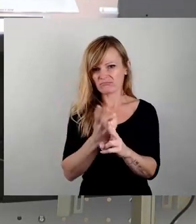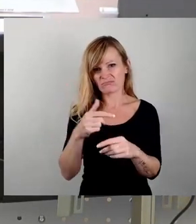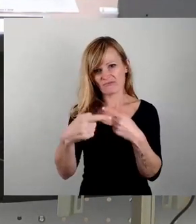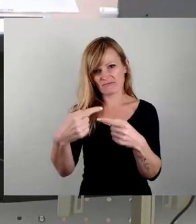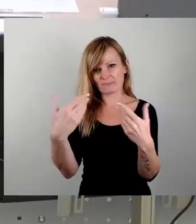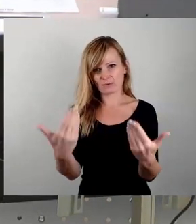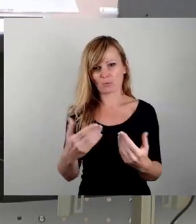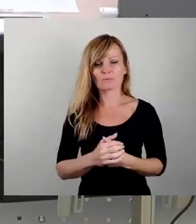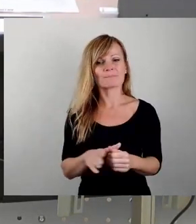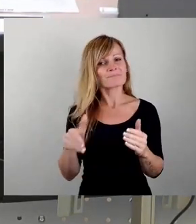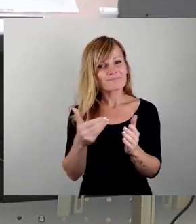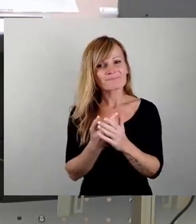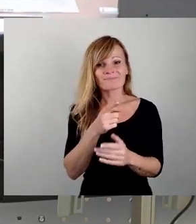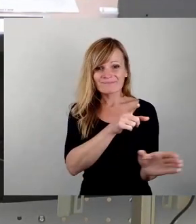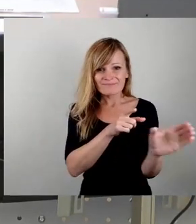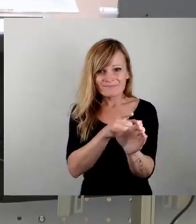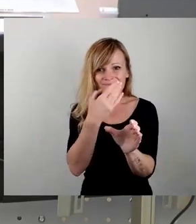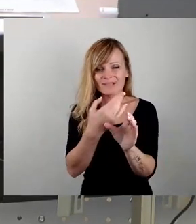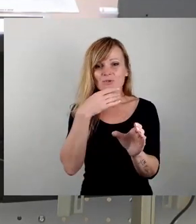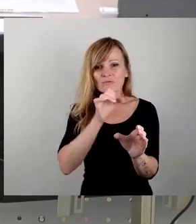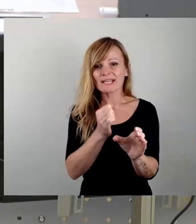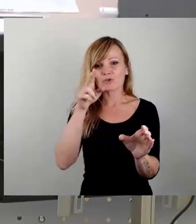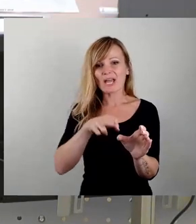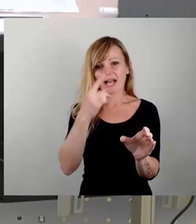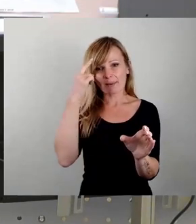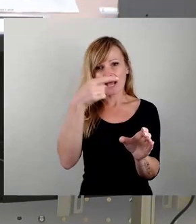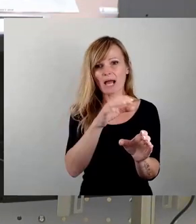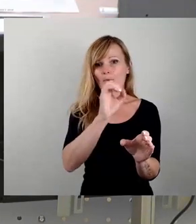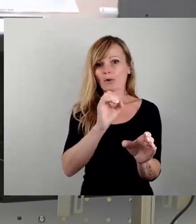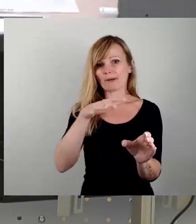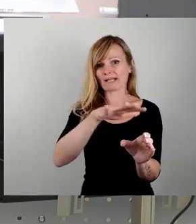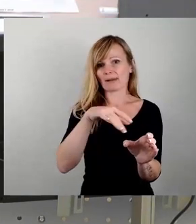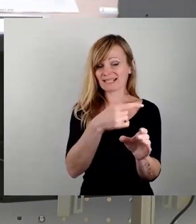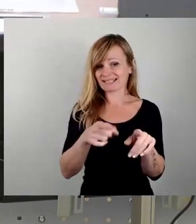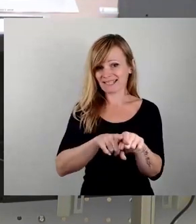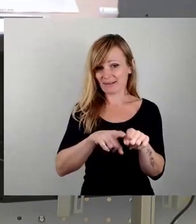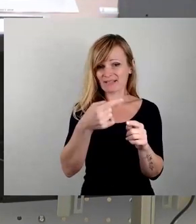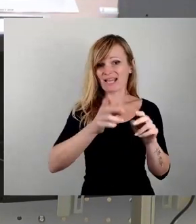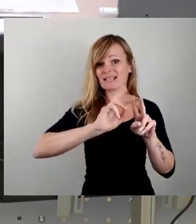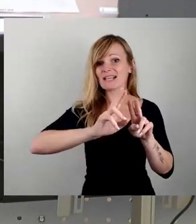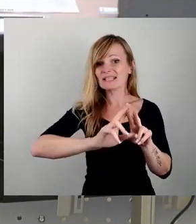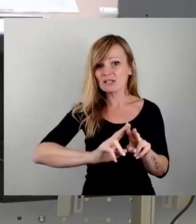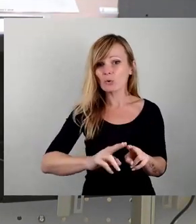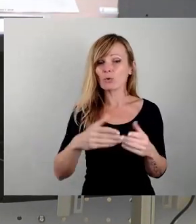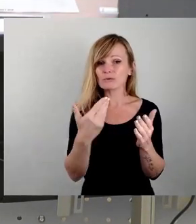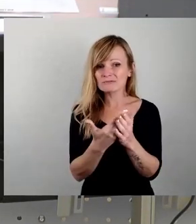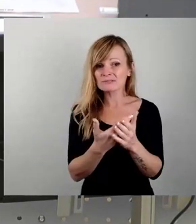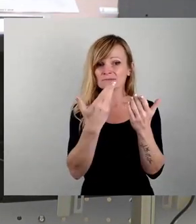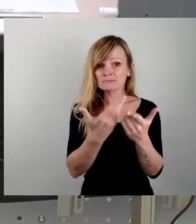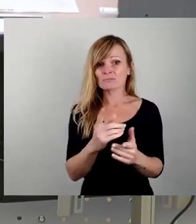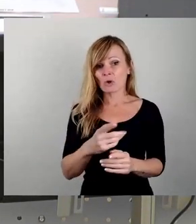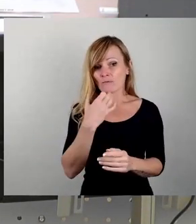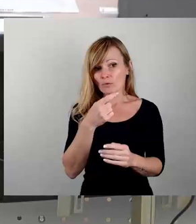genau in diese Reihe tritt auch das sowjetische Ehrenmal am Olbrichplatz, dessen Sanierung der Antrag ebenfalls anstrebt.